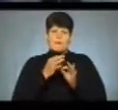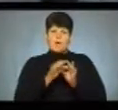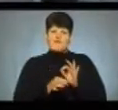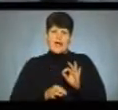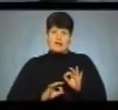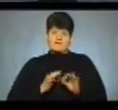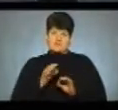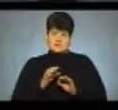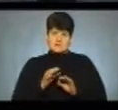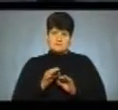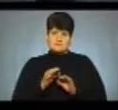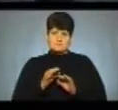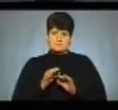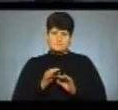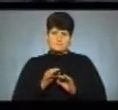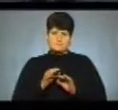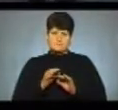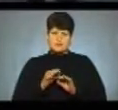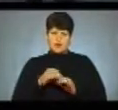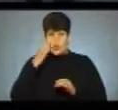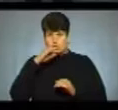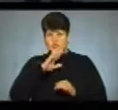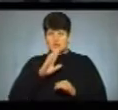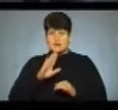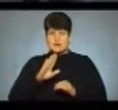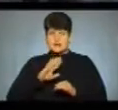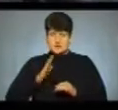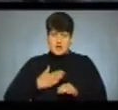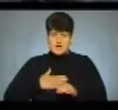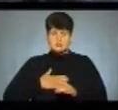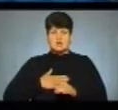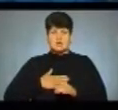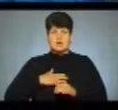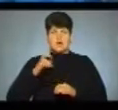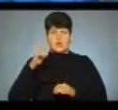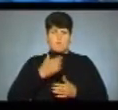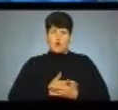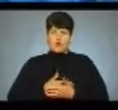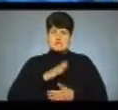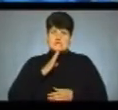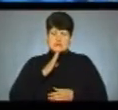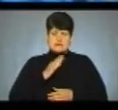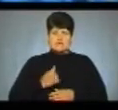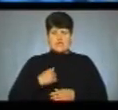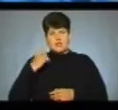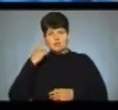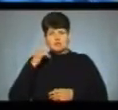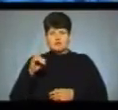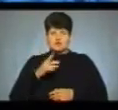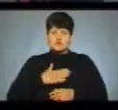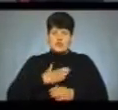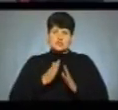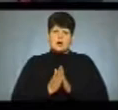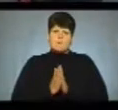вервичці, очі нас і очі наші, богородиці Діва. Я думаю, що наша